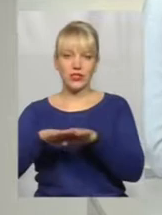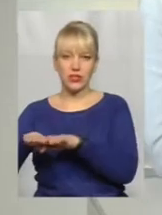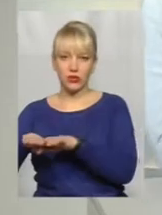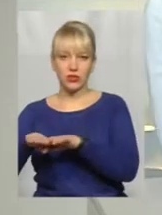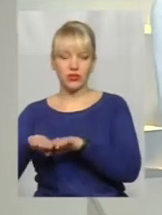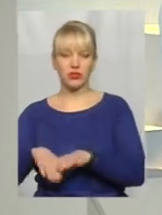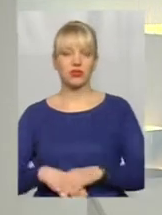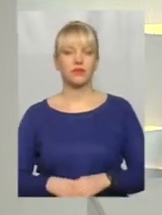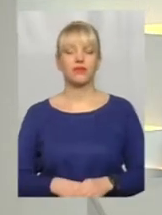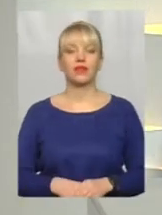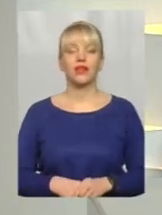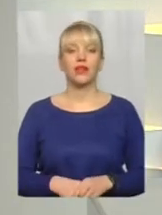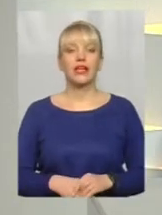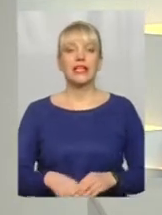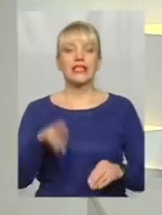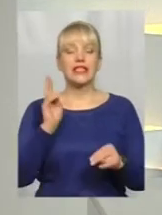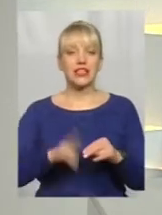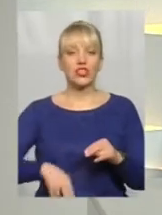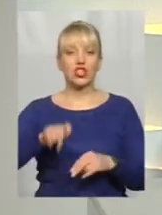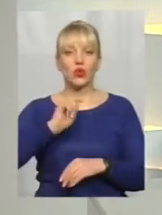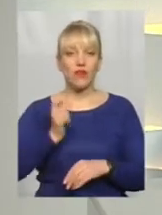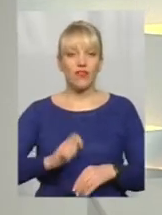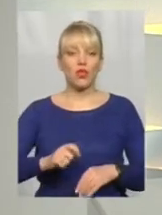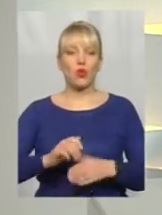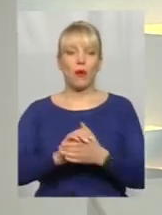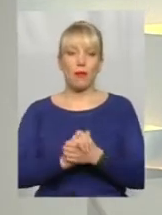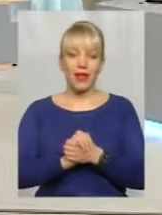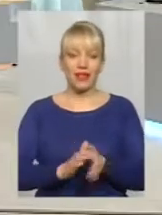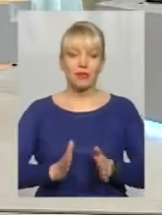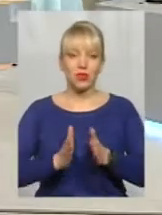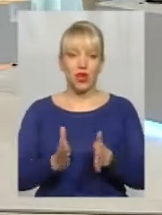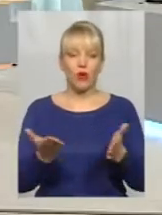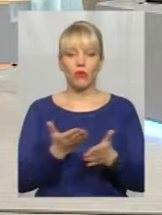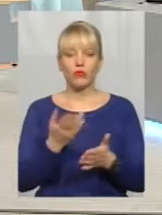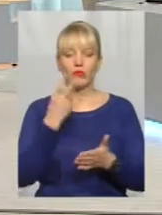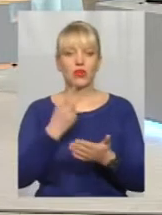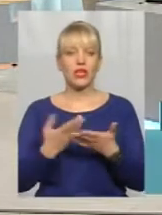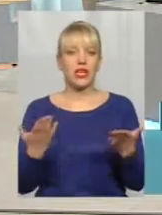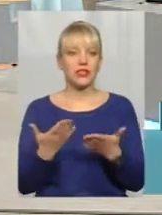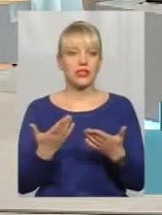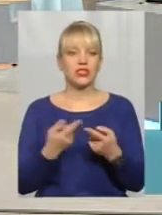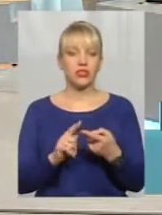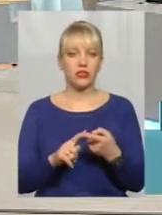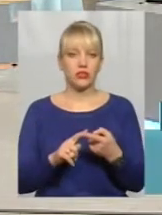От закінчити війну мирним шляхом. Чи проглядаються якісь для цього передумови?